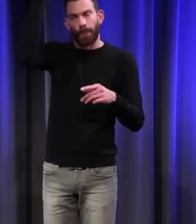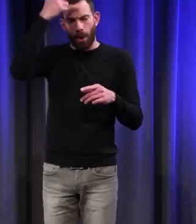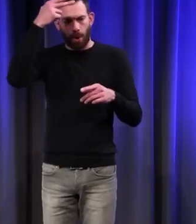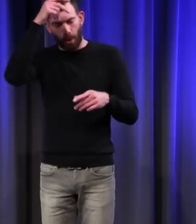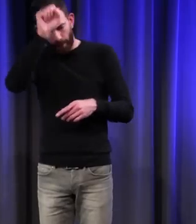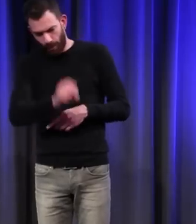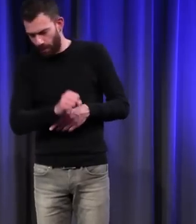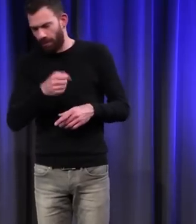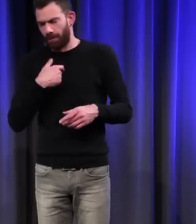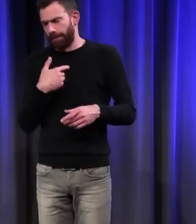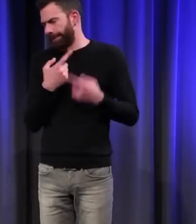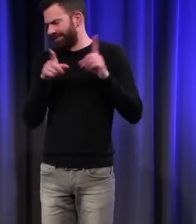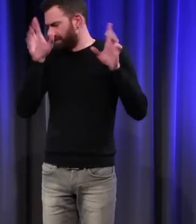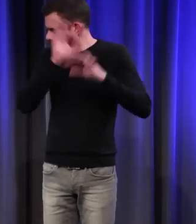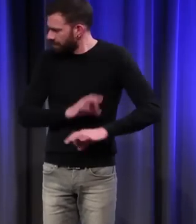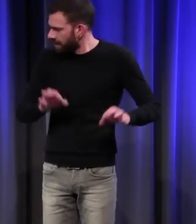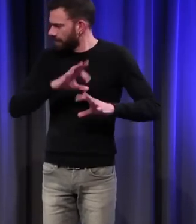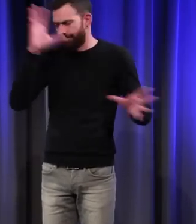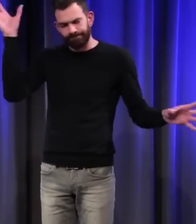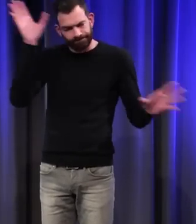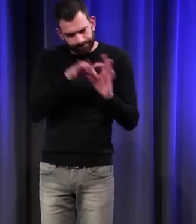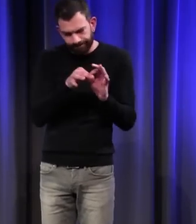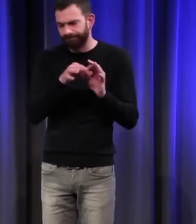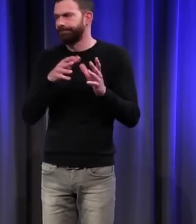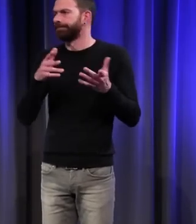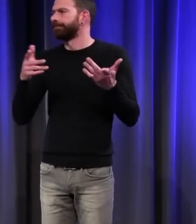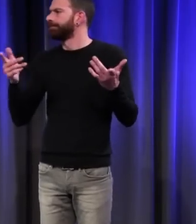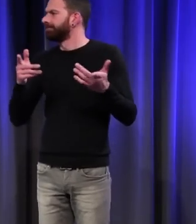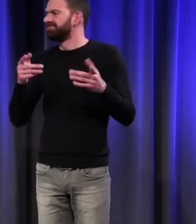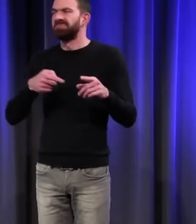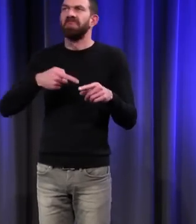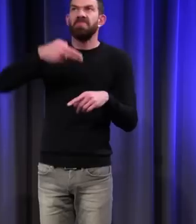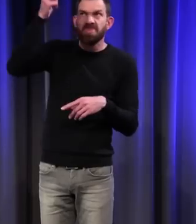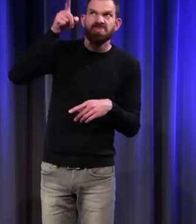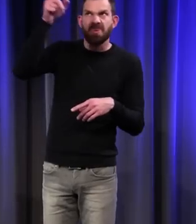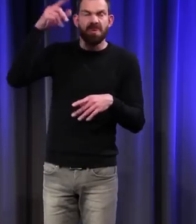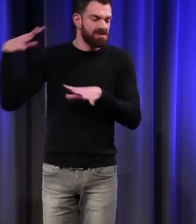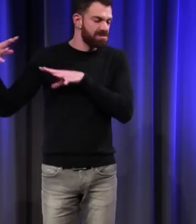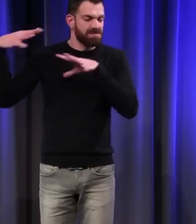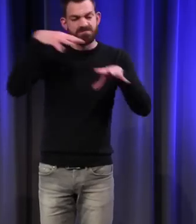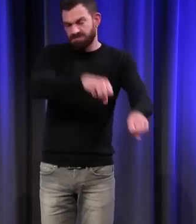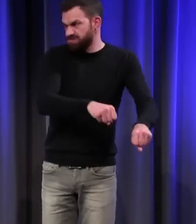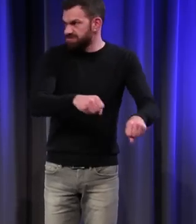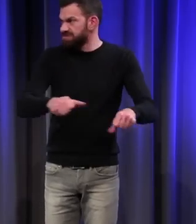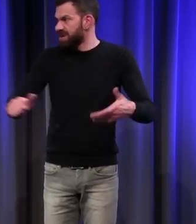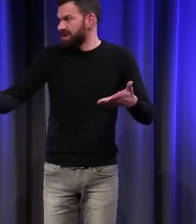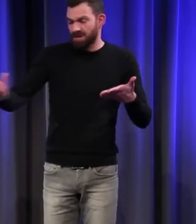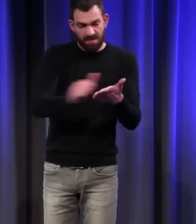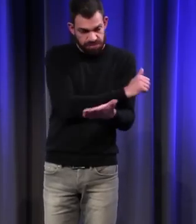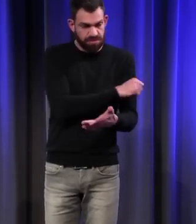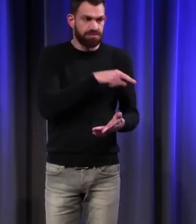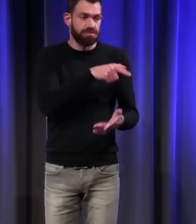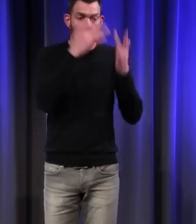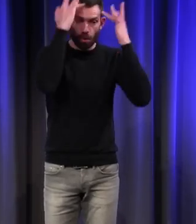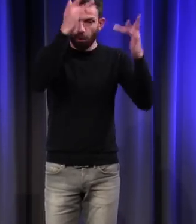les barbares du Nord écrasant la culture raffinée du